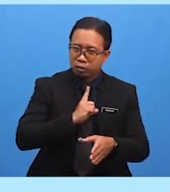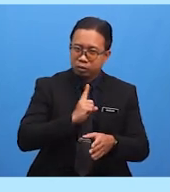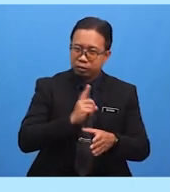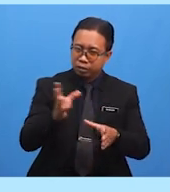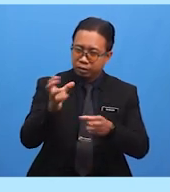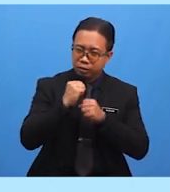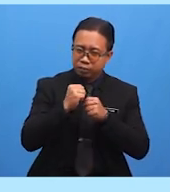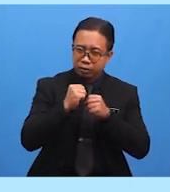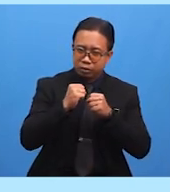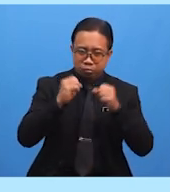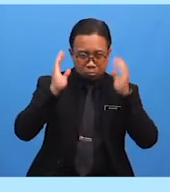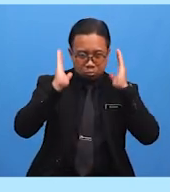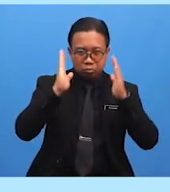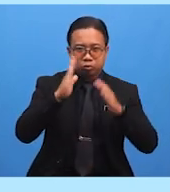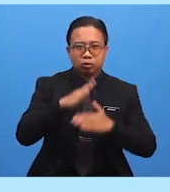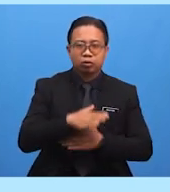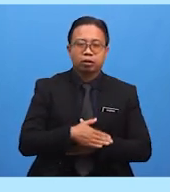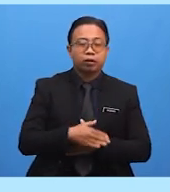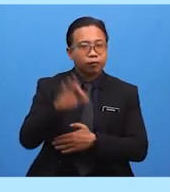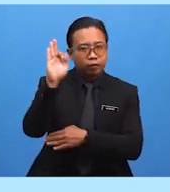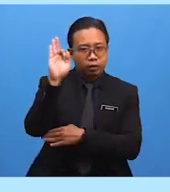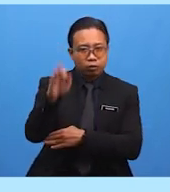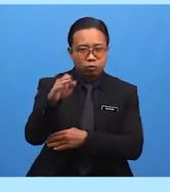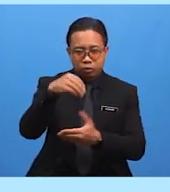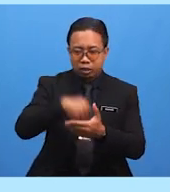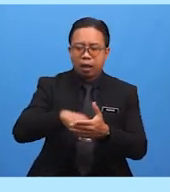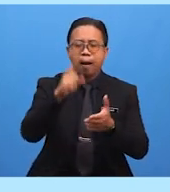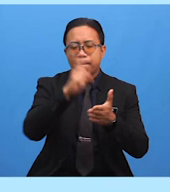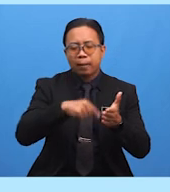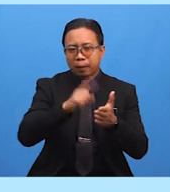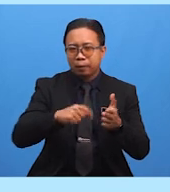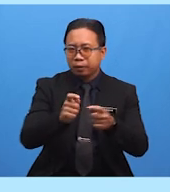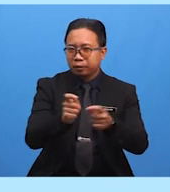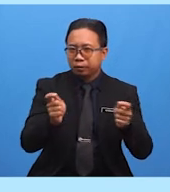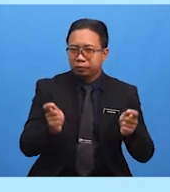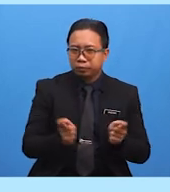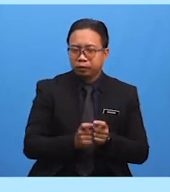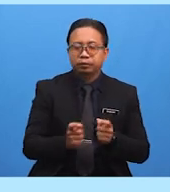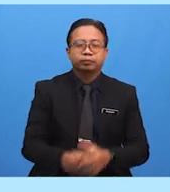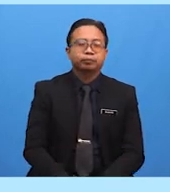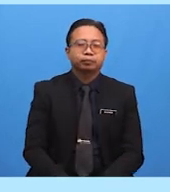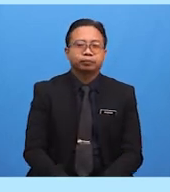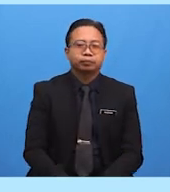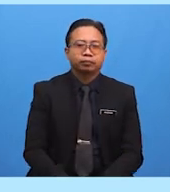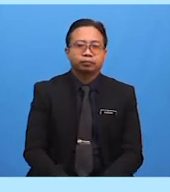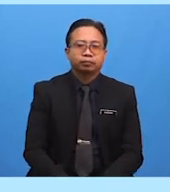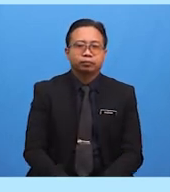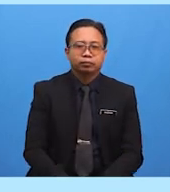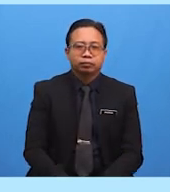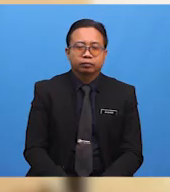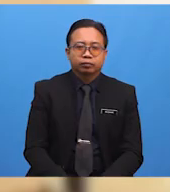Dapat Menunaikan Salat Fardu Dalam Apa Juwa Keadaan Sekalipun